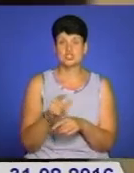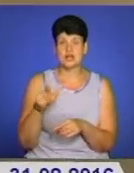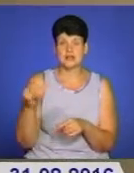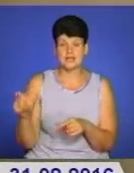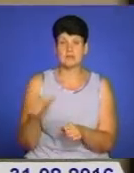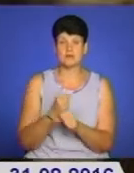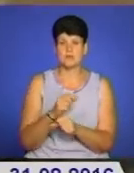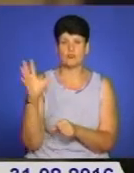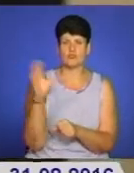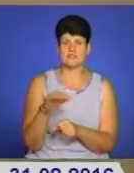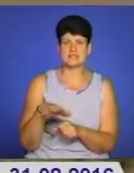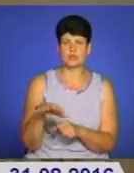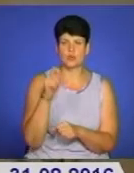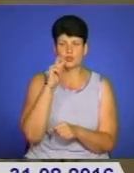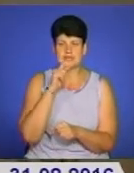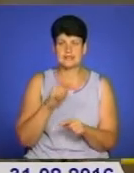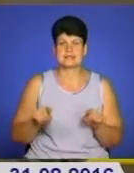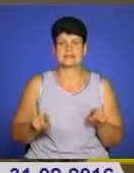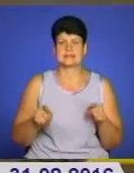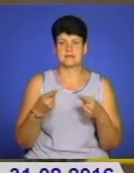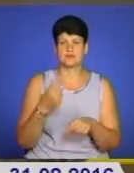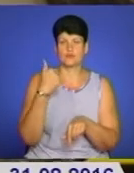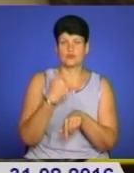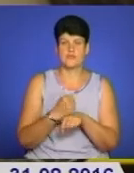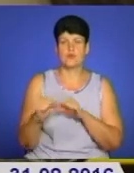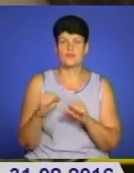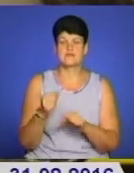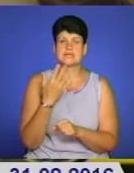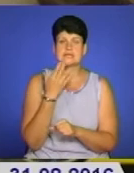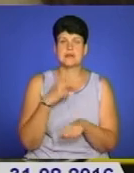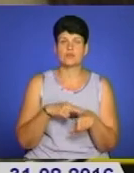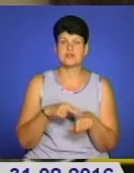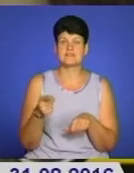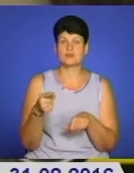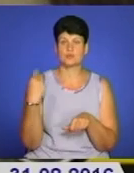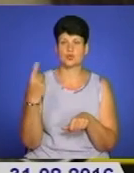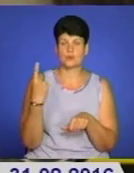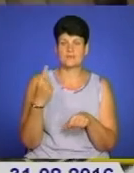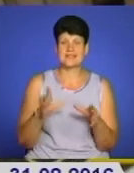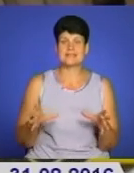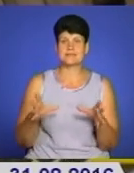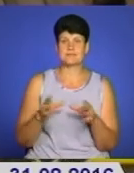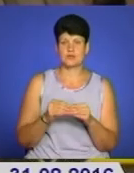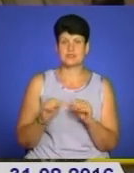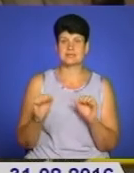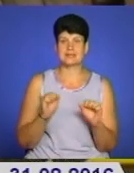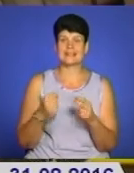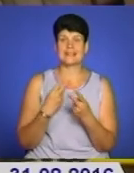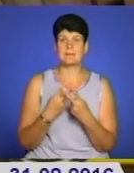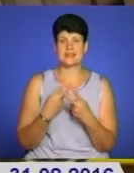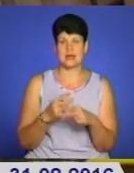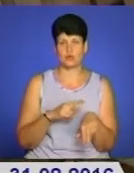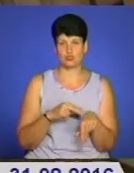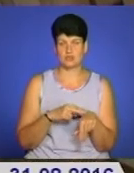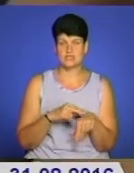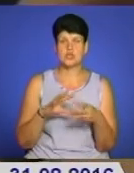всій території України, затримували співробітники Головного управління Національної поліції в Тернопільській області спільно з Департаментом кримінальної поліції.